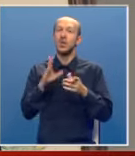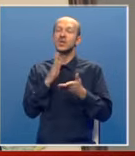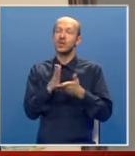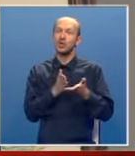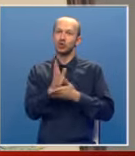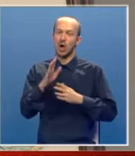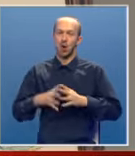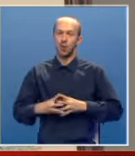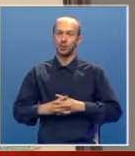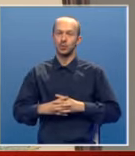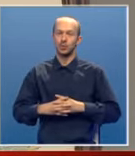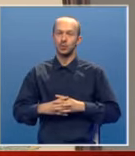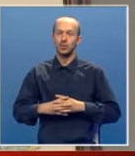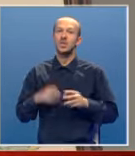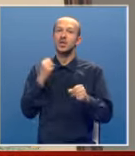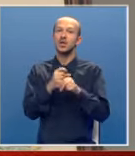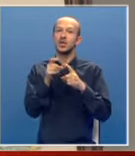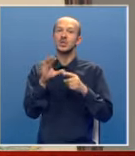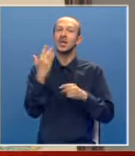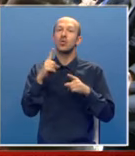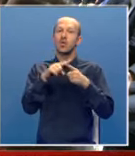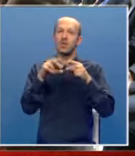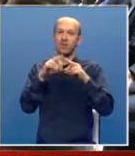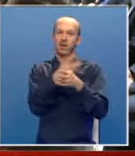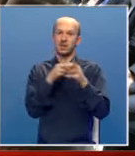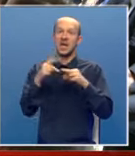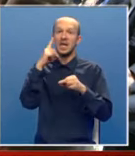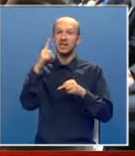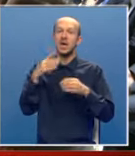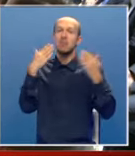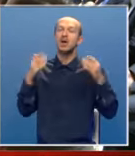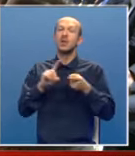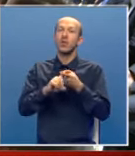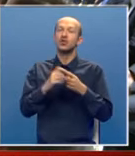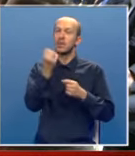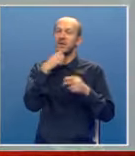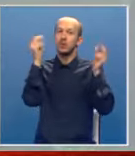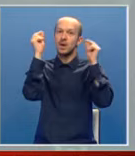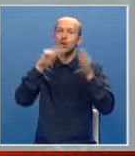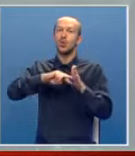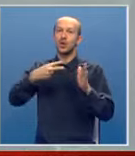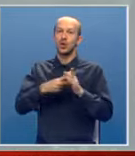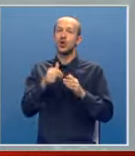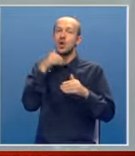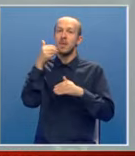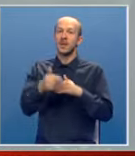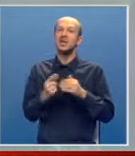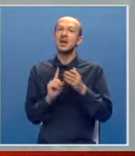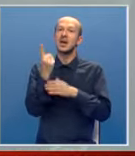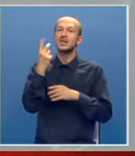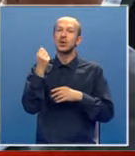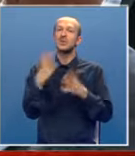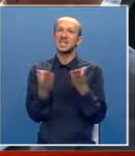slučaju radi će se u nekoliko faza. Ideja je da park poveže privredu nauku i tehnologiju te u napridi rast